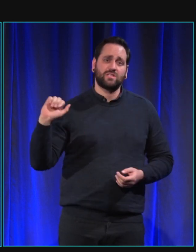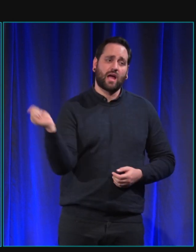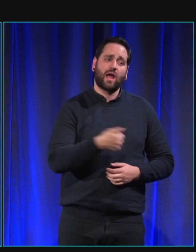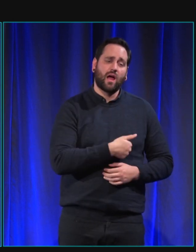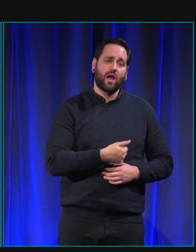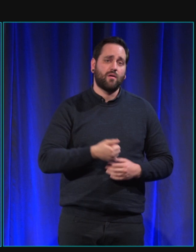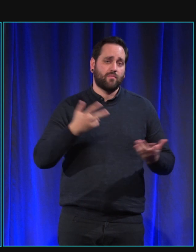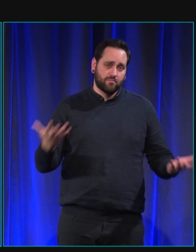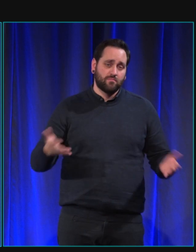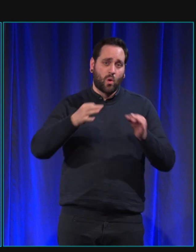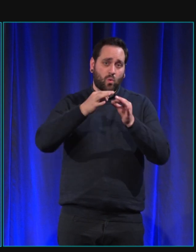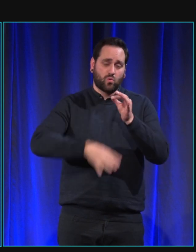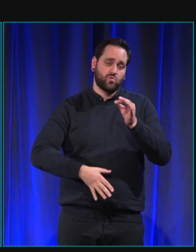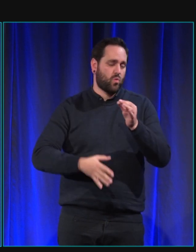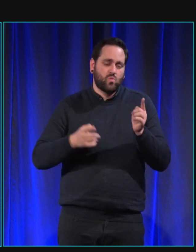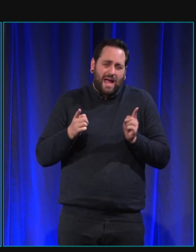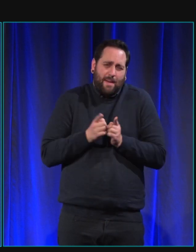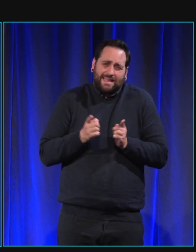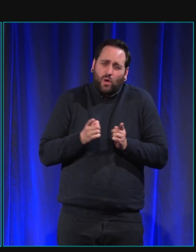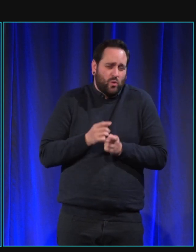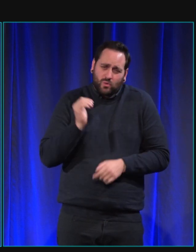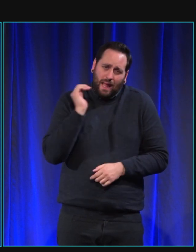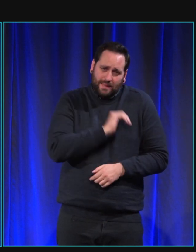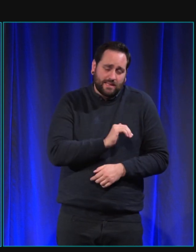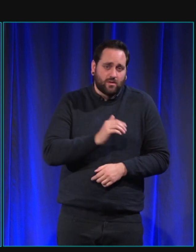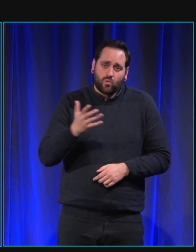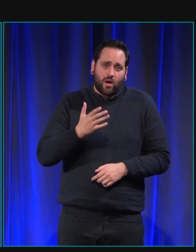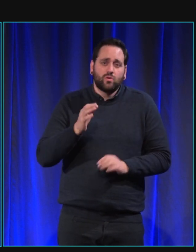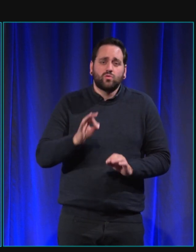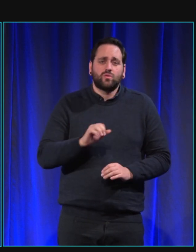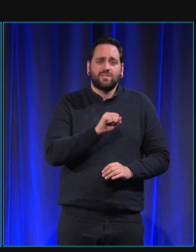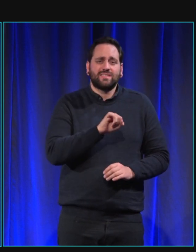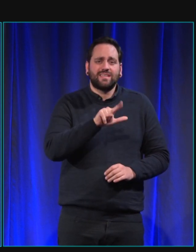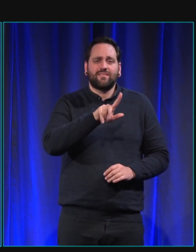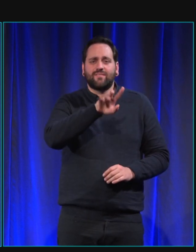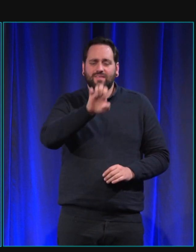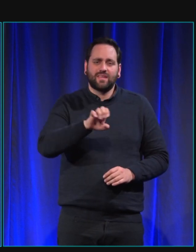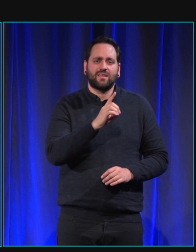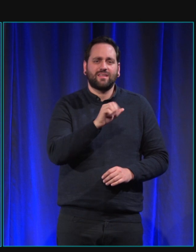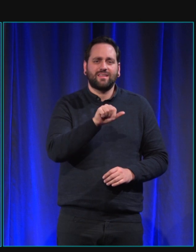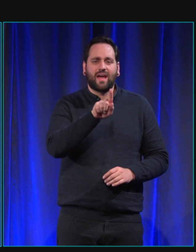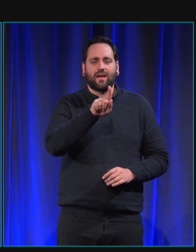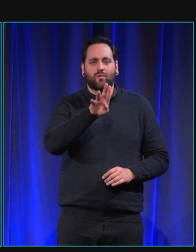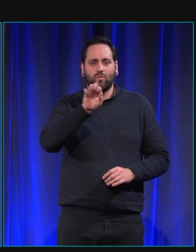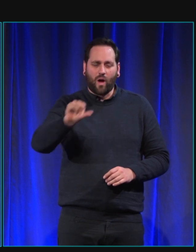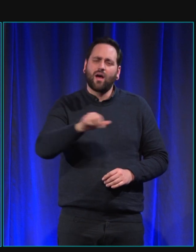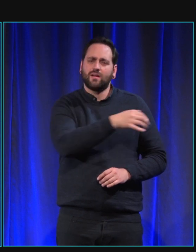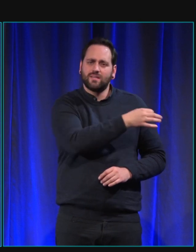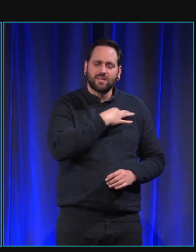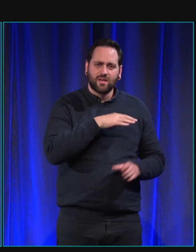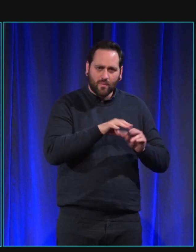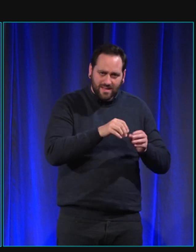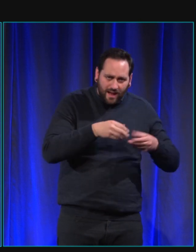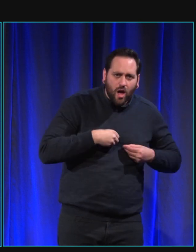en conclusion vraiment très rapidement Sylvie Diagoua vous avez parlé notamment des familles d'accueil Mathilde Noury vous avez parlé